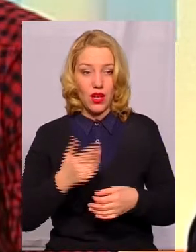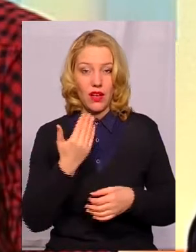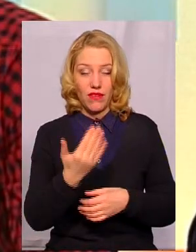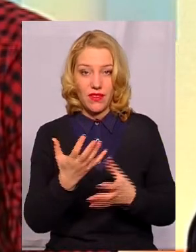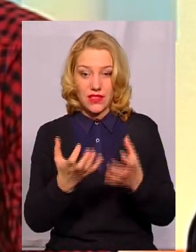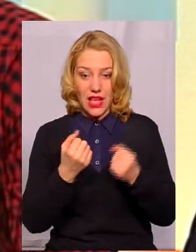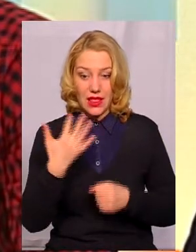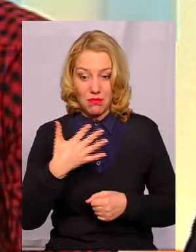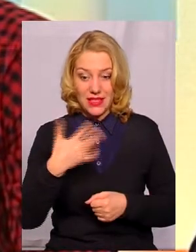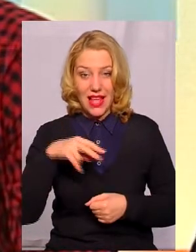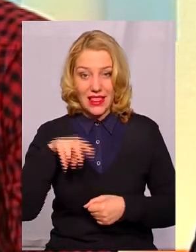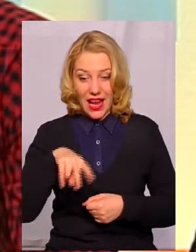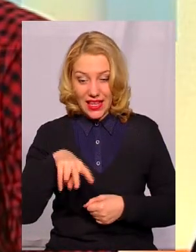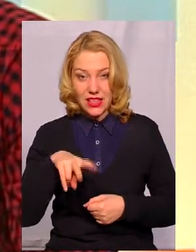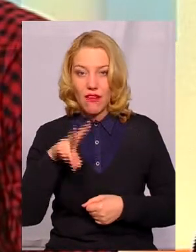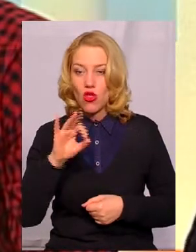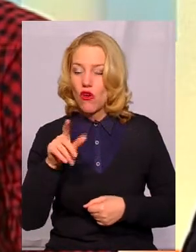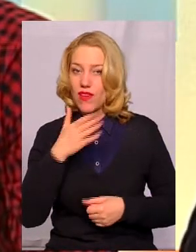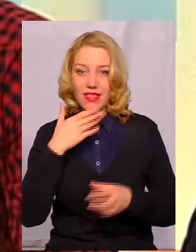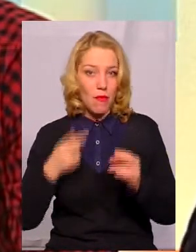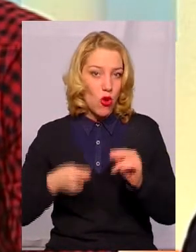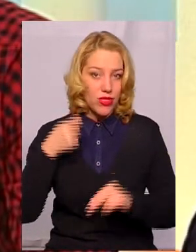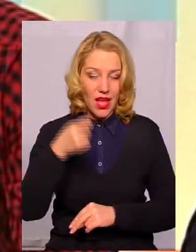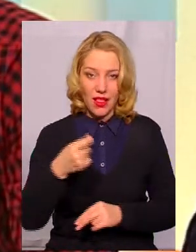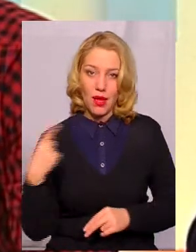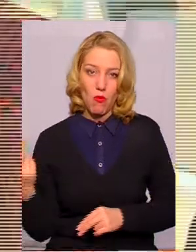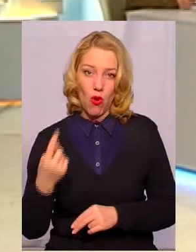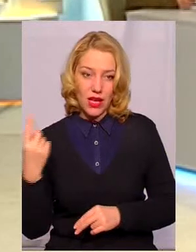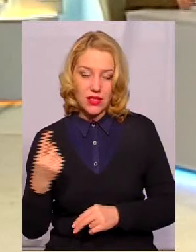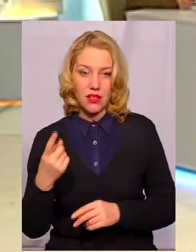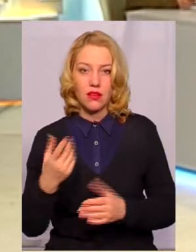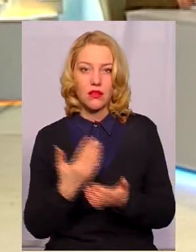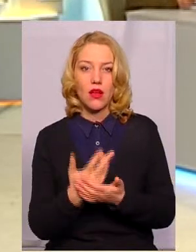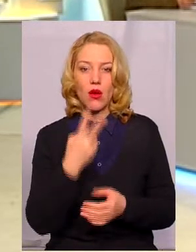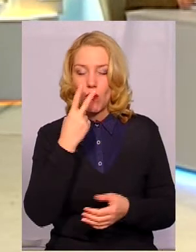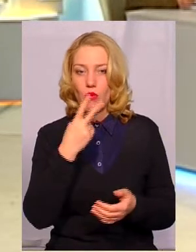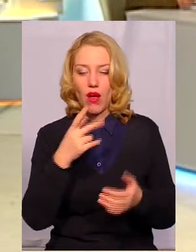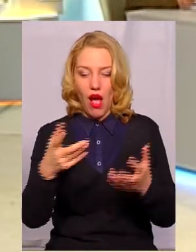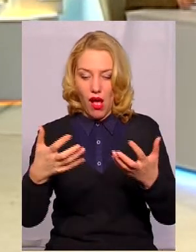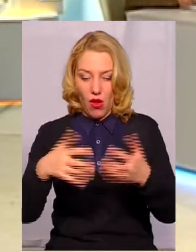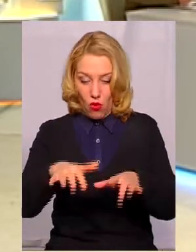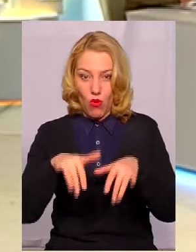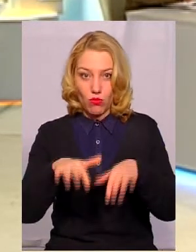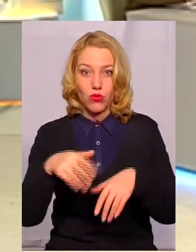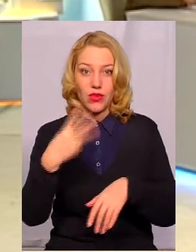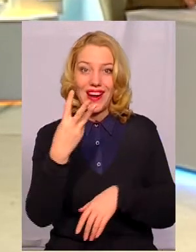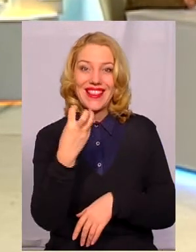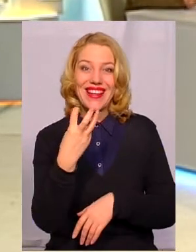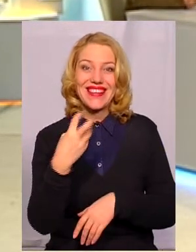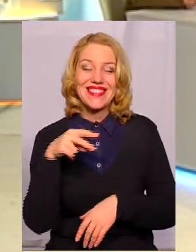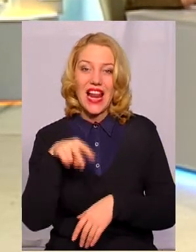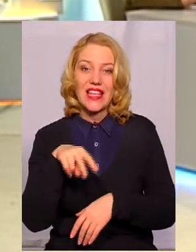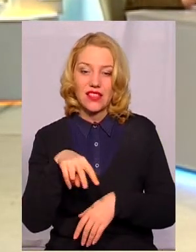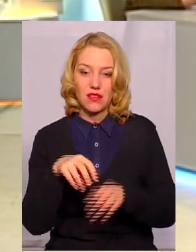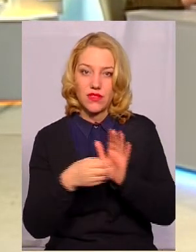літрів, а не подали показників, у нас автоматично йде нарахування в межах 300 літрів. І потім ви приходите до нас, а борг